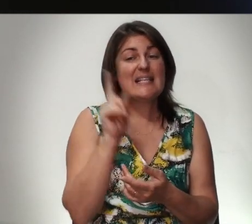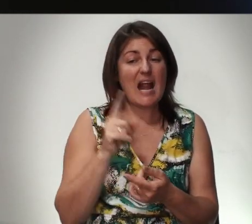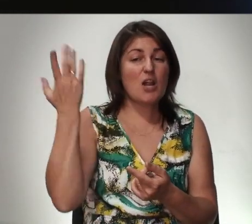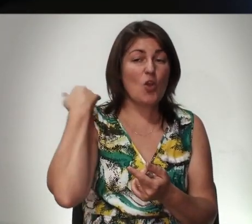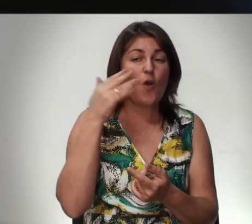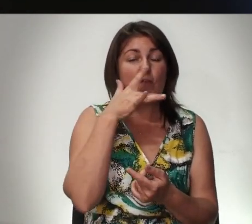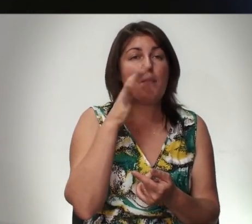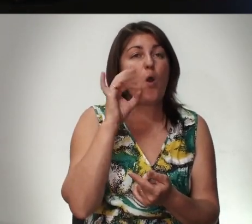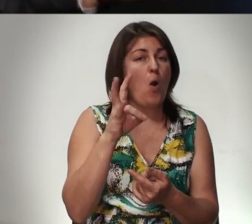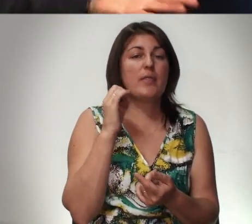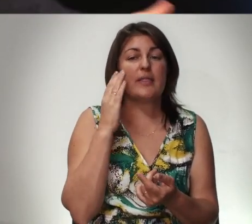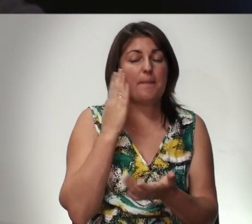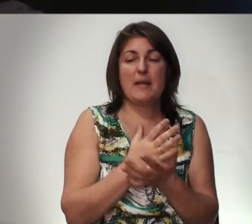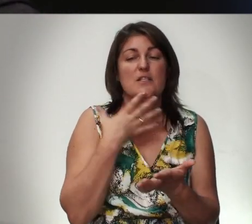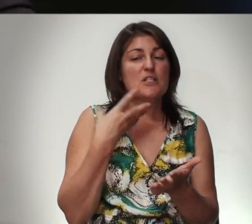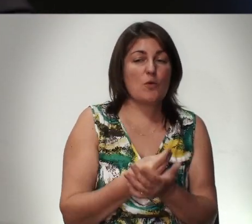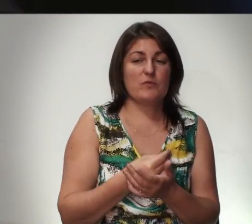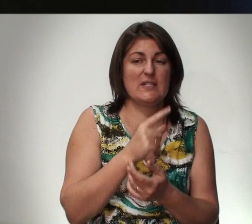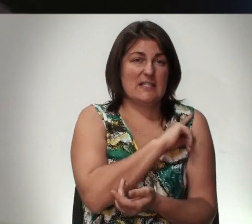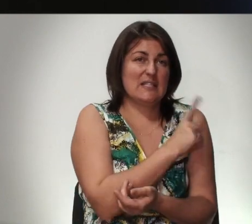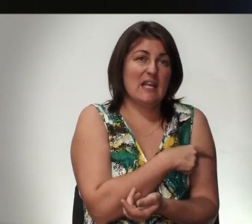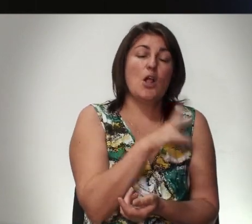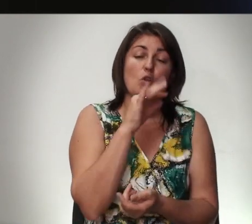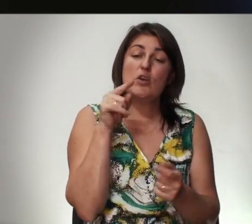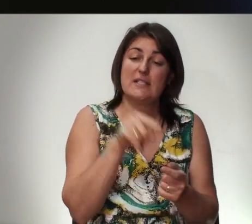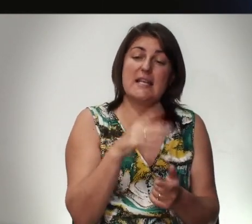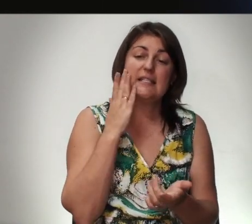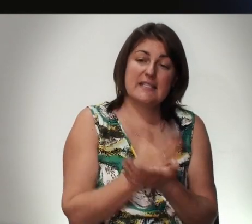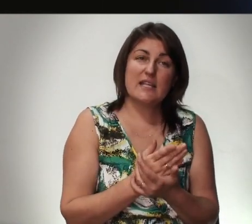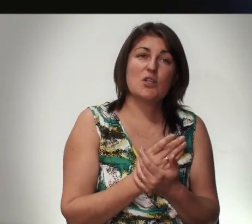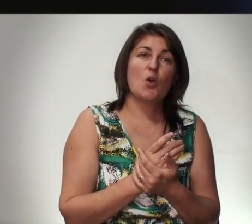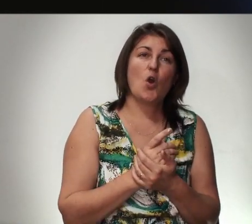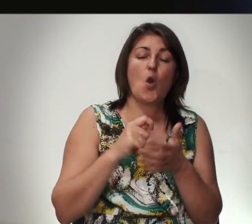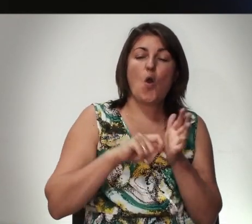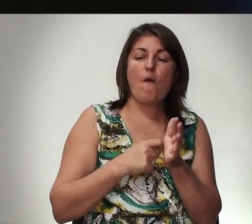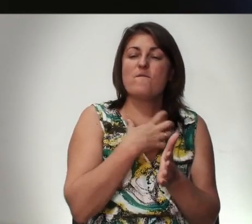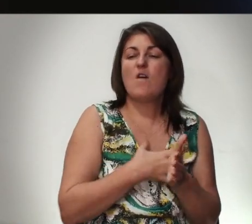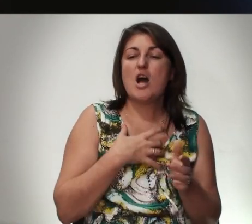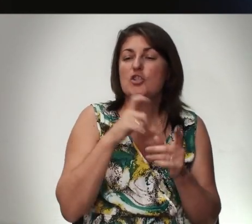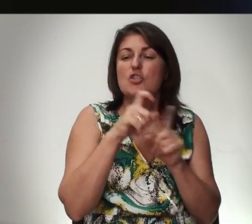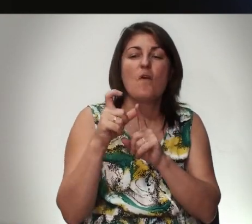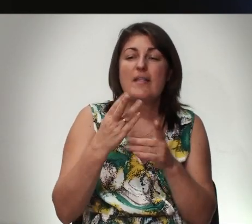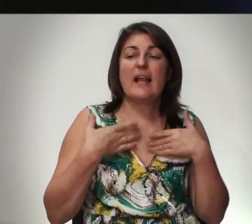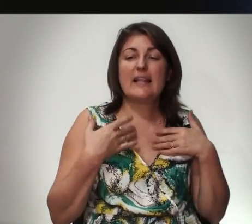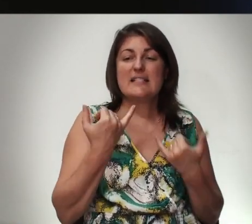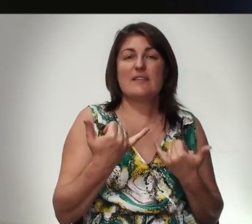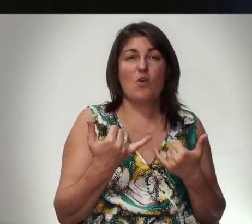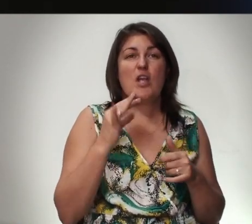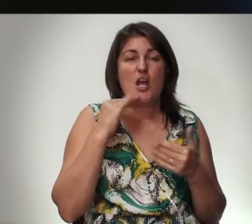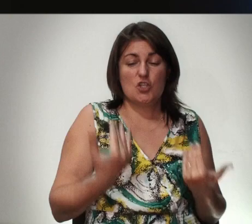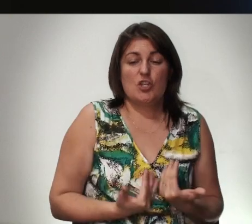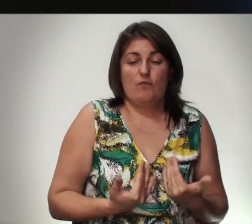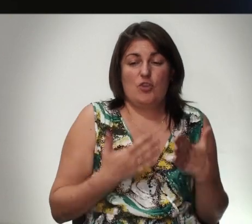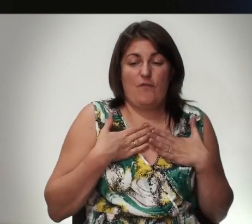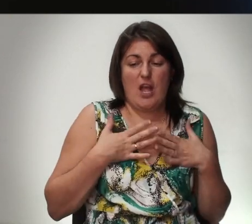то время Он не имел Силы Своей собственной Но Здесь есть Ключевые слова Для нас Сегодня Живущих